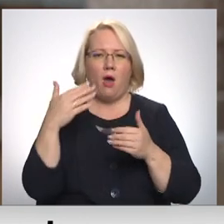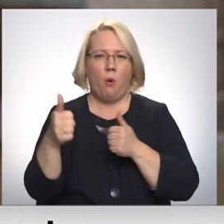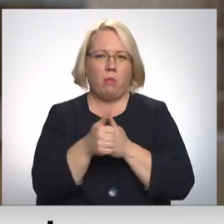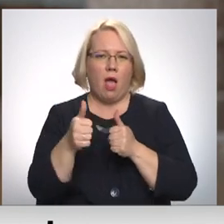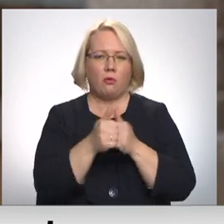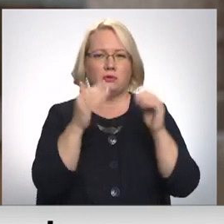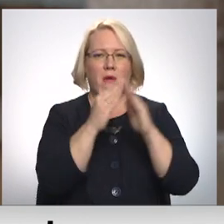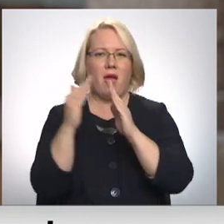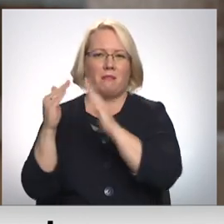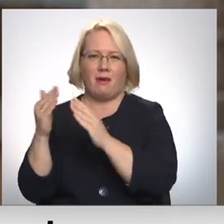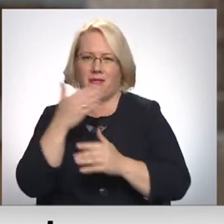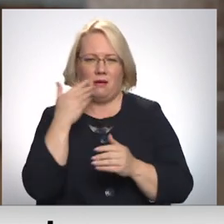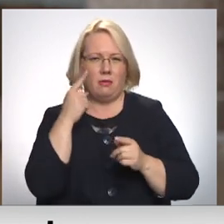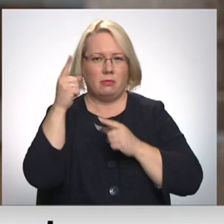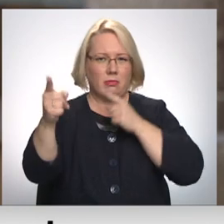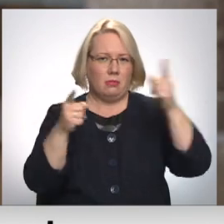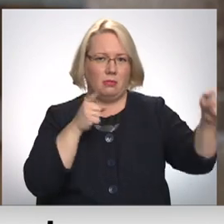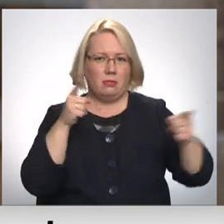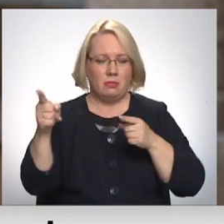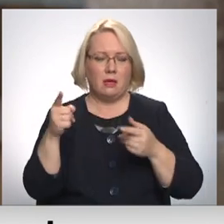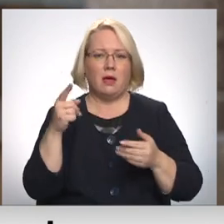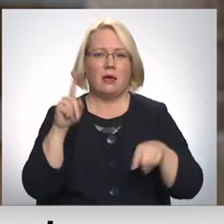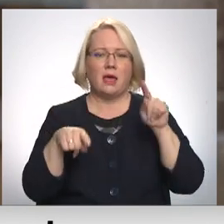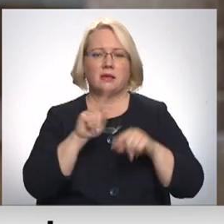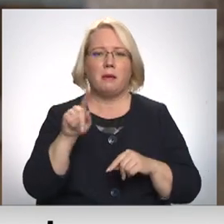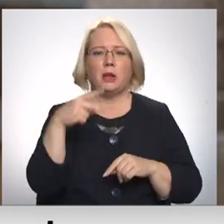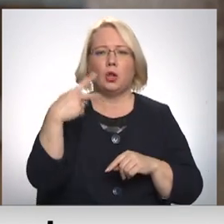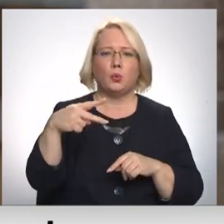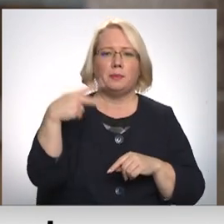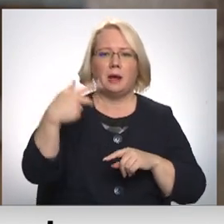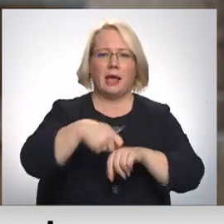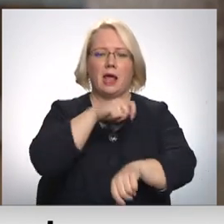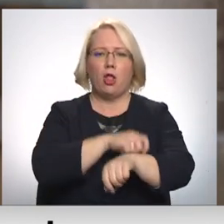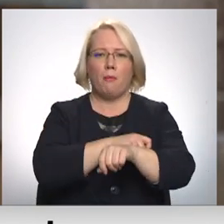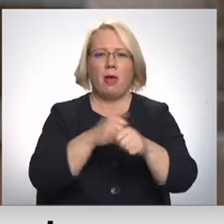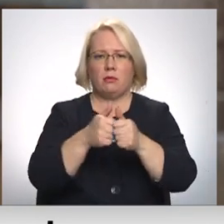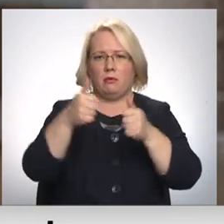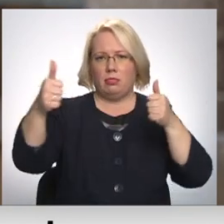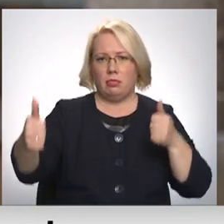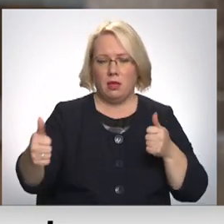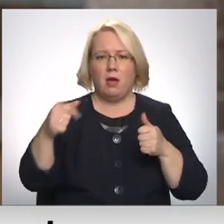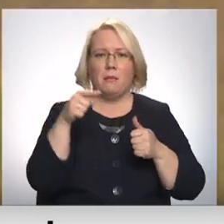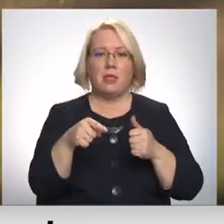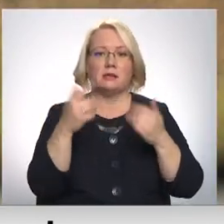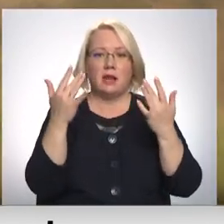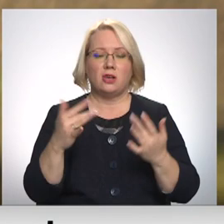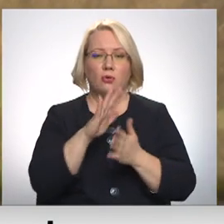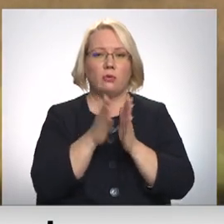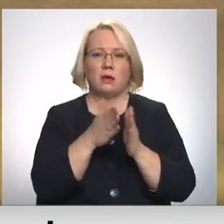pie mājaņas, ka tas ir starpā varbūt 20-30 kilometri, es domāju, ka tas rezultāts nav slikts.